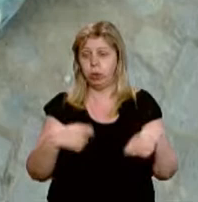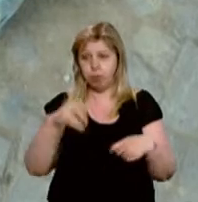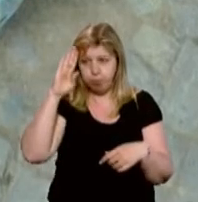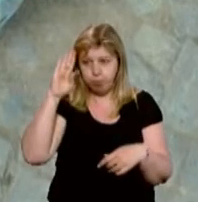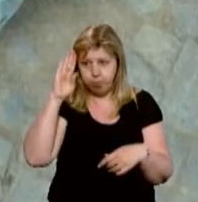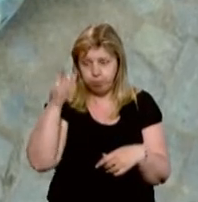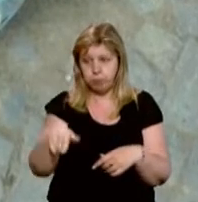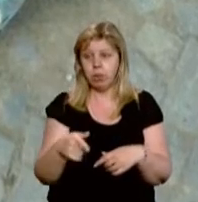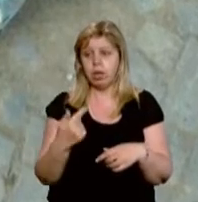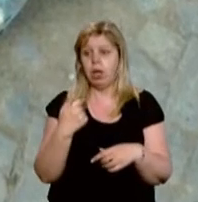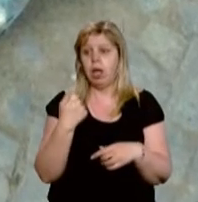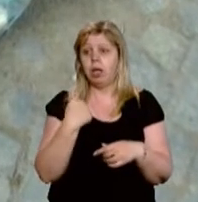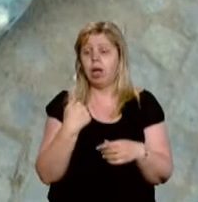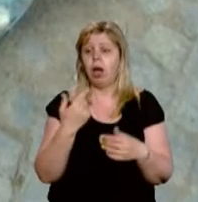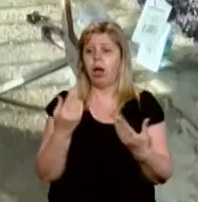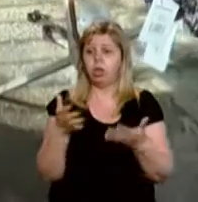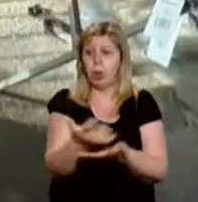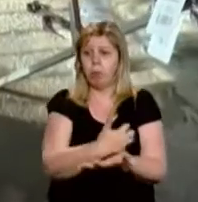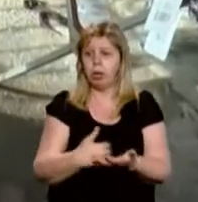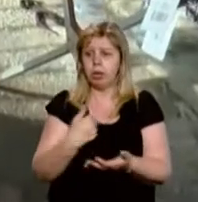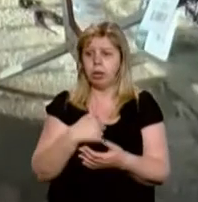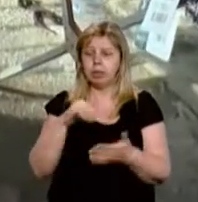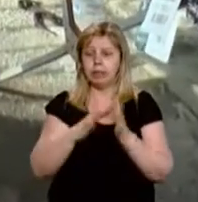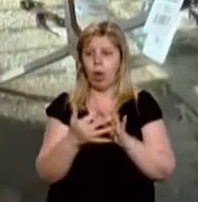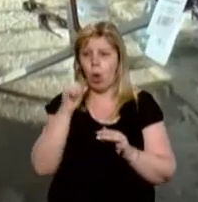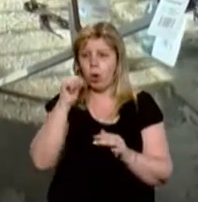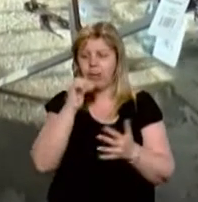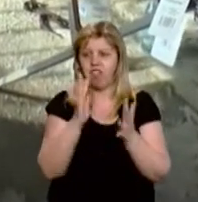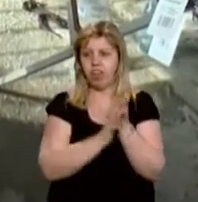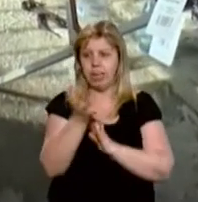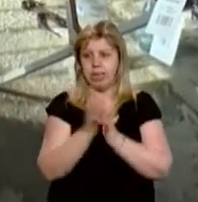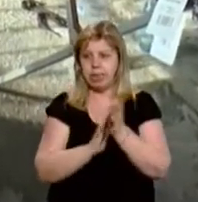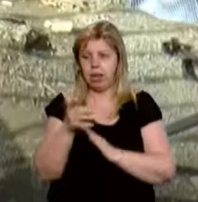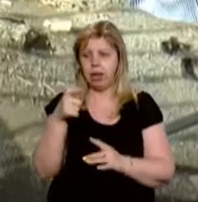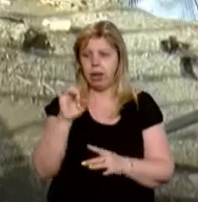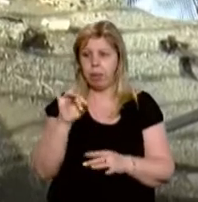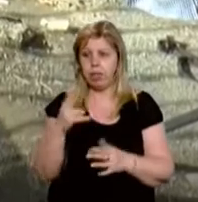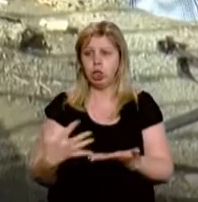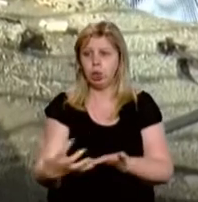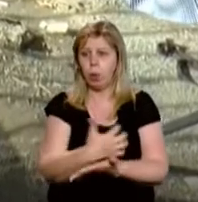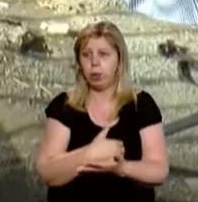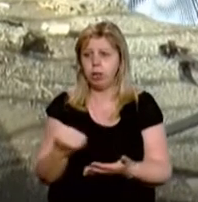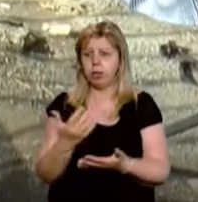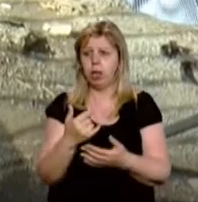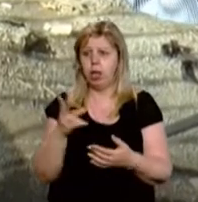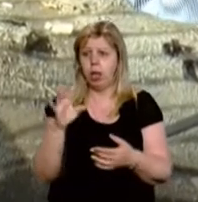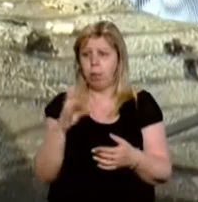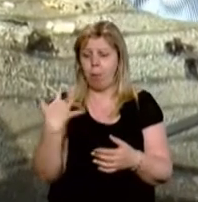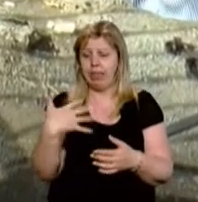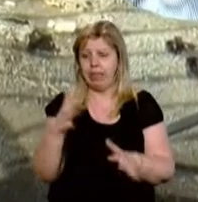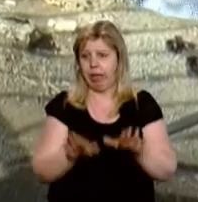Решетар. Це голубіночки. Я їх збирав в селі Оріховиця, в лісі, у грабині. І збираю по 50